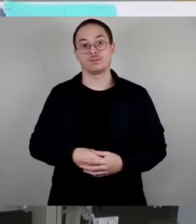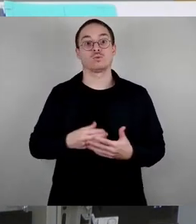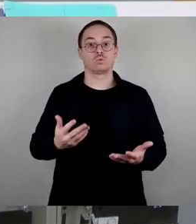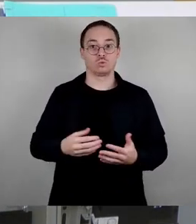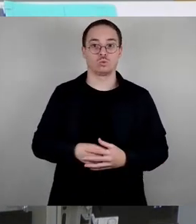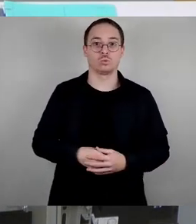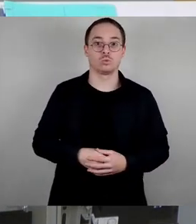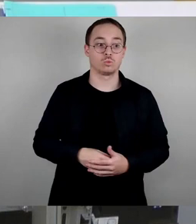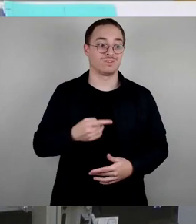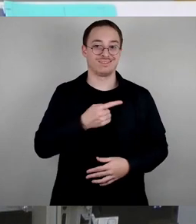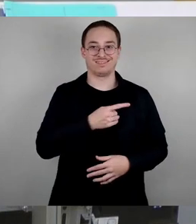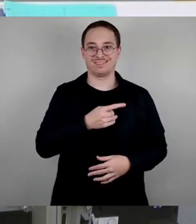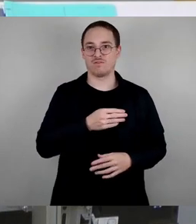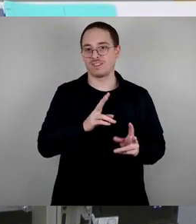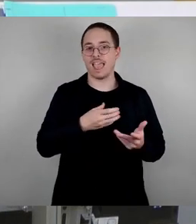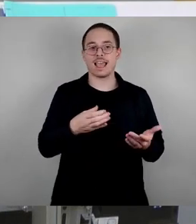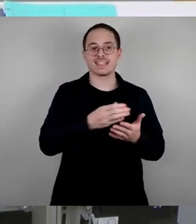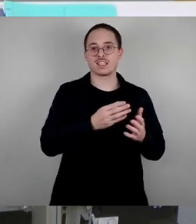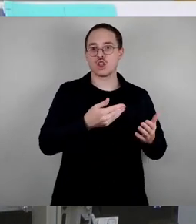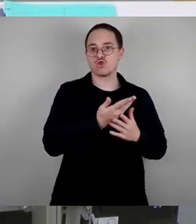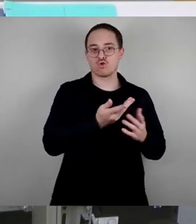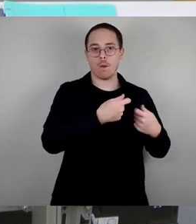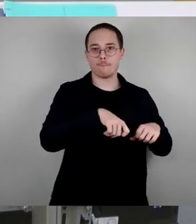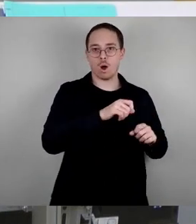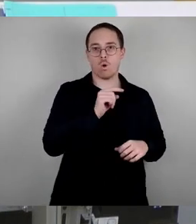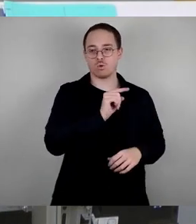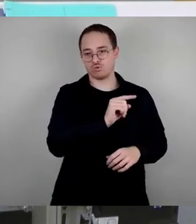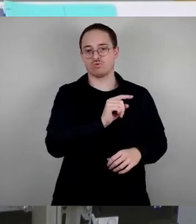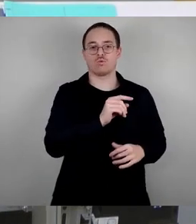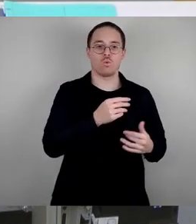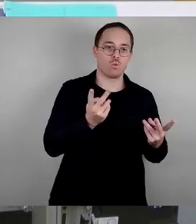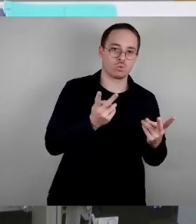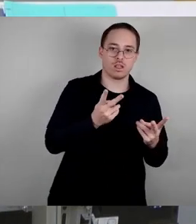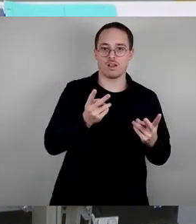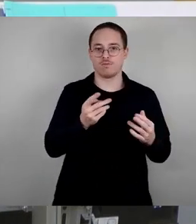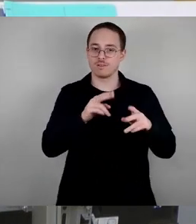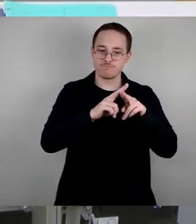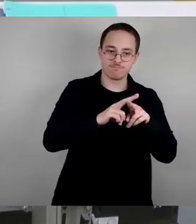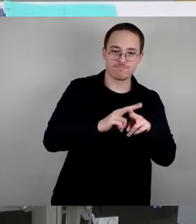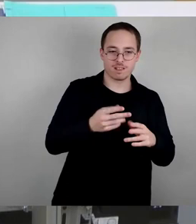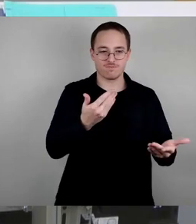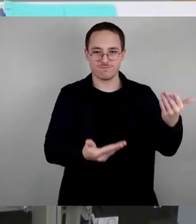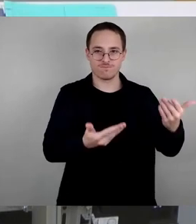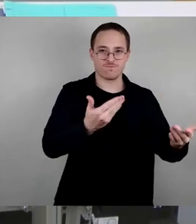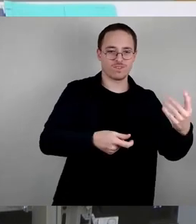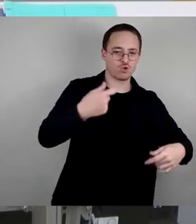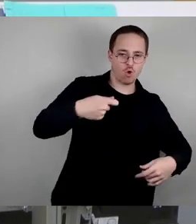ein Ersatzneubau, dann muss man da eben abwägen und eine Entscheidung fällen. Und die kann eben vielleicht auch ein Neubau sein.